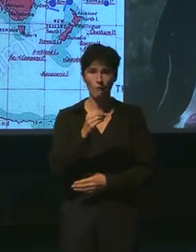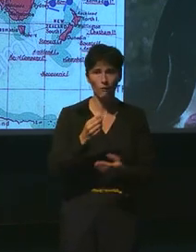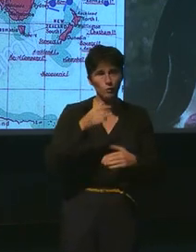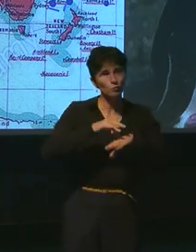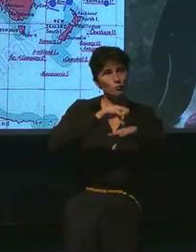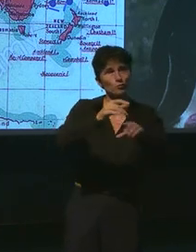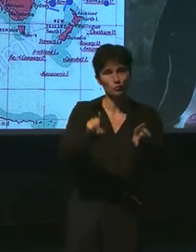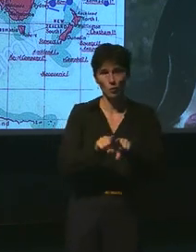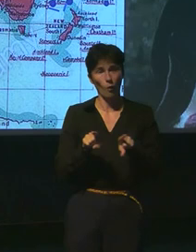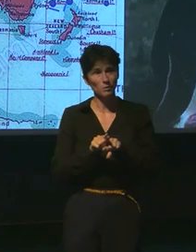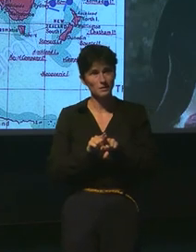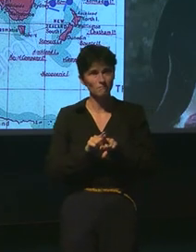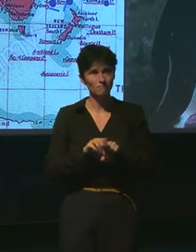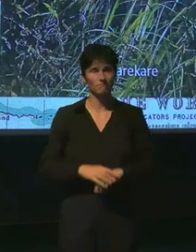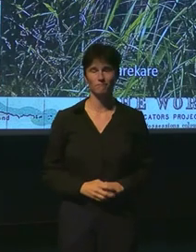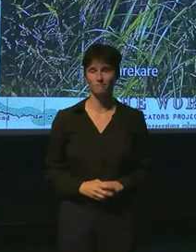à l'épechu.